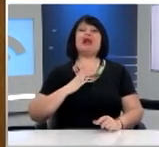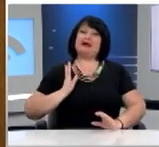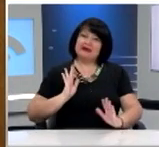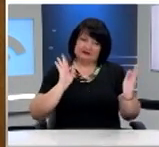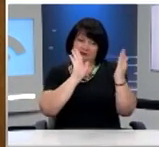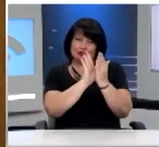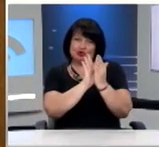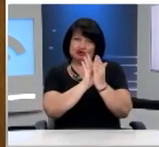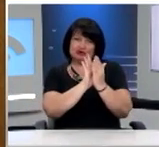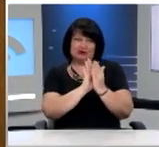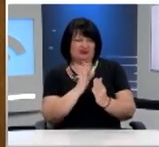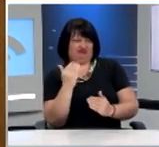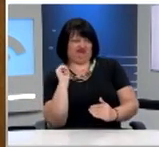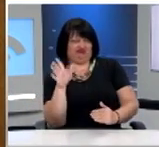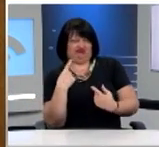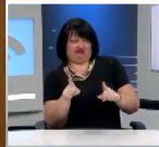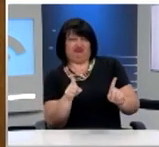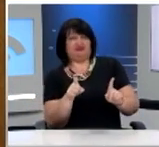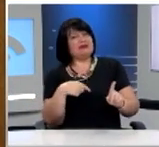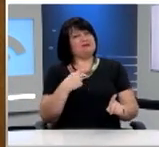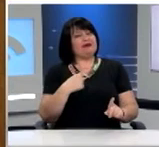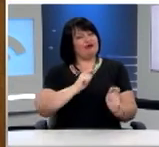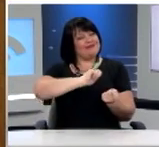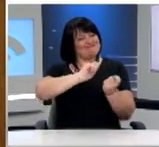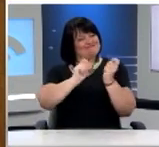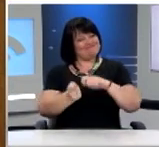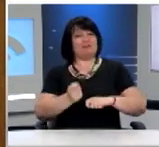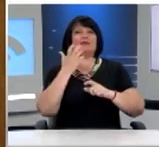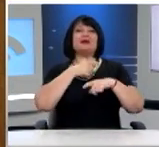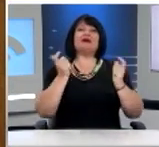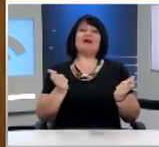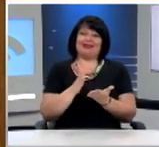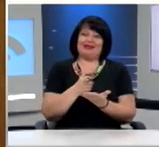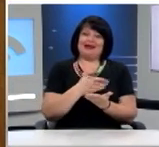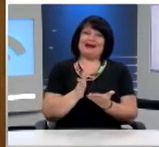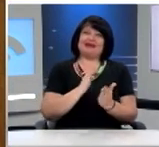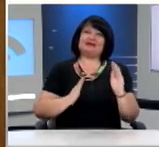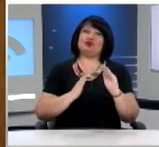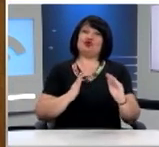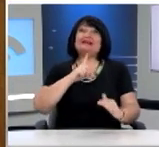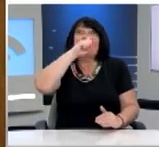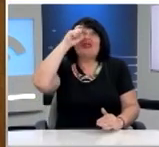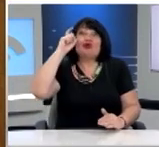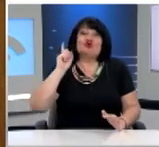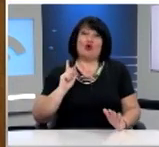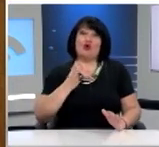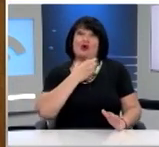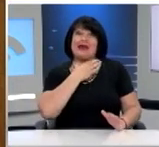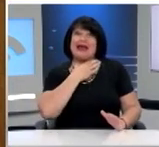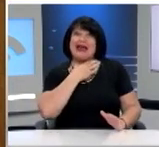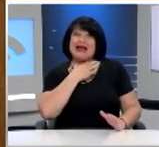απέναντι σε ό,τι τους φαίνεται ξένο. Στο σχολείο, η προστασία από διακρίσεις είναι δύσκολη υπόθεση. Χρειάζεται